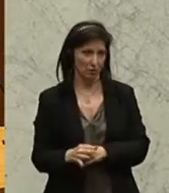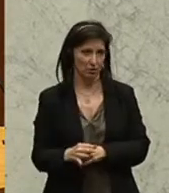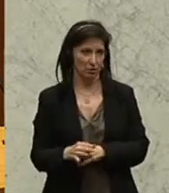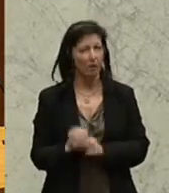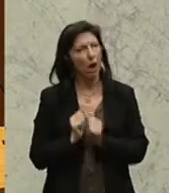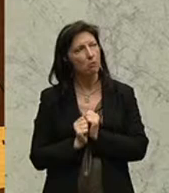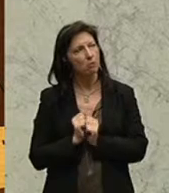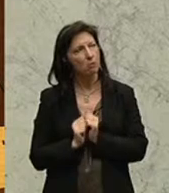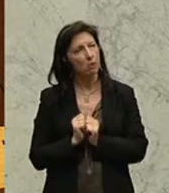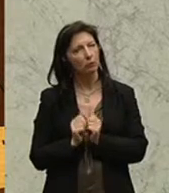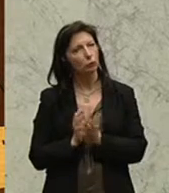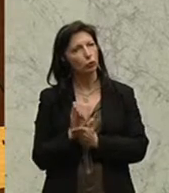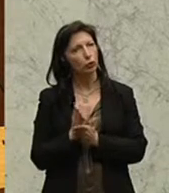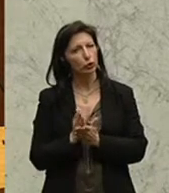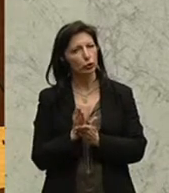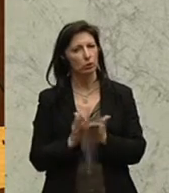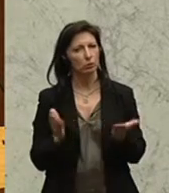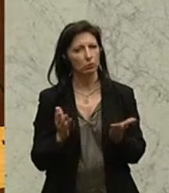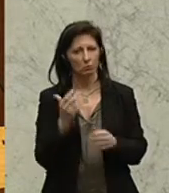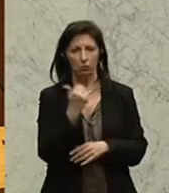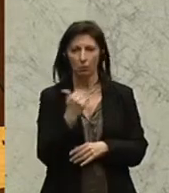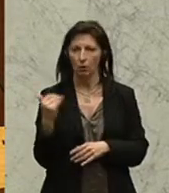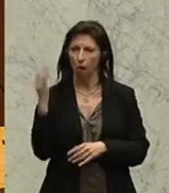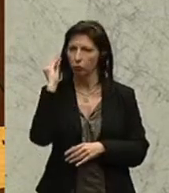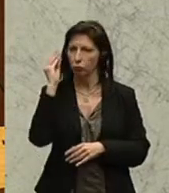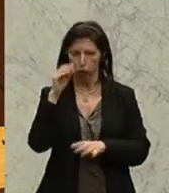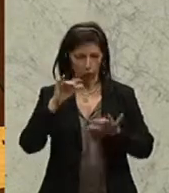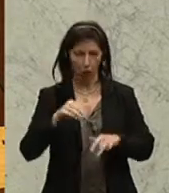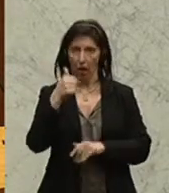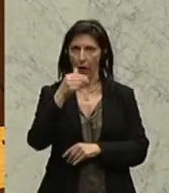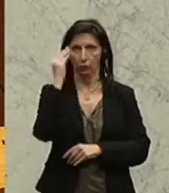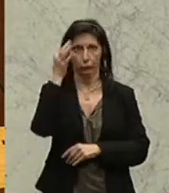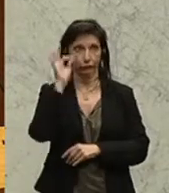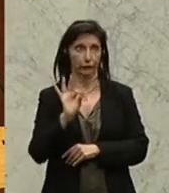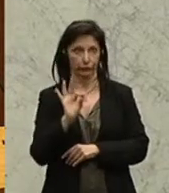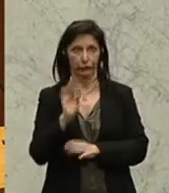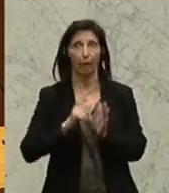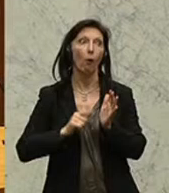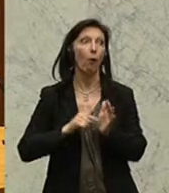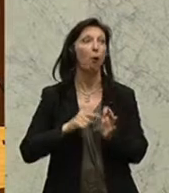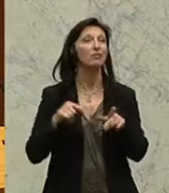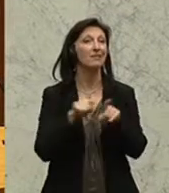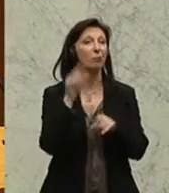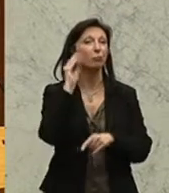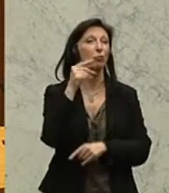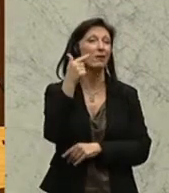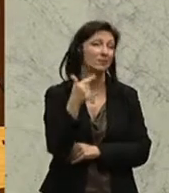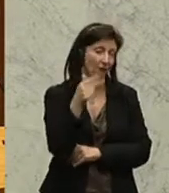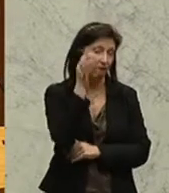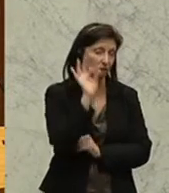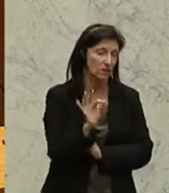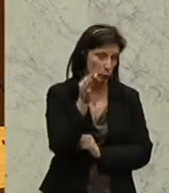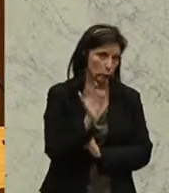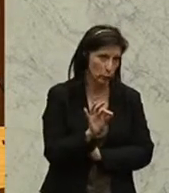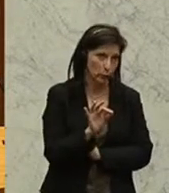heißt es im Schnitt an jeder Schule einen Schulversuch, weil es meistens zwei sind an den betroffenen Standorten.